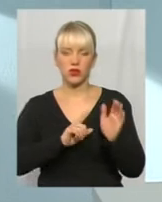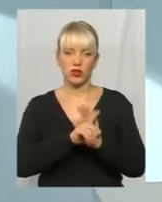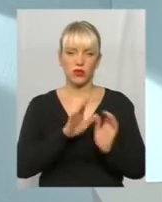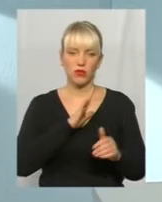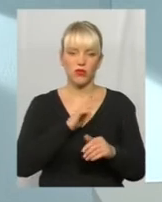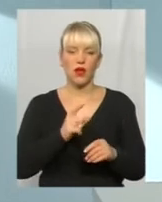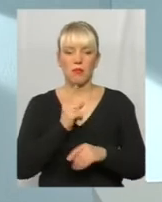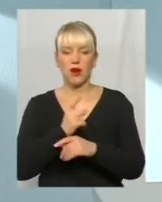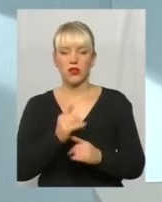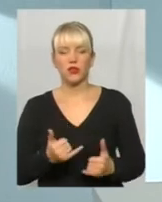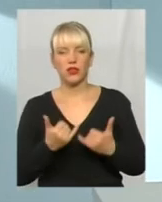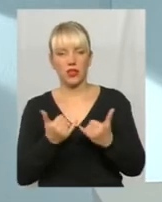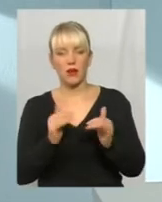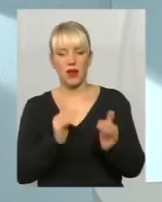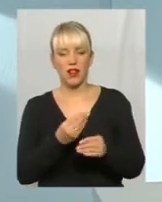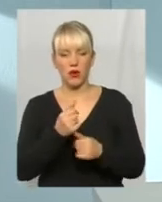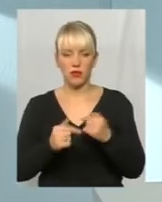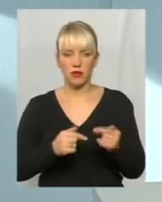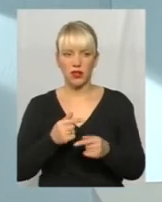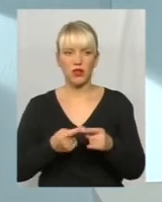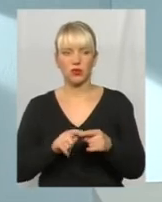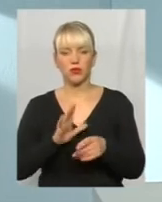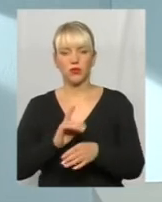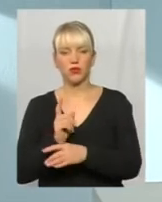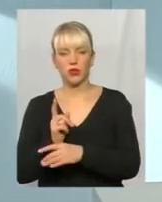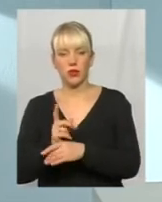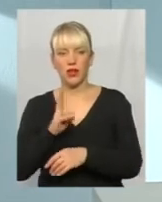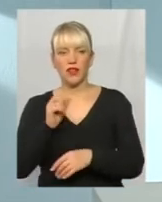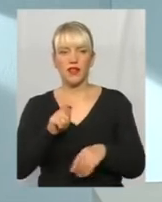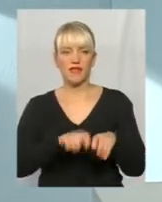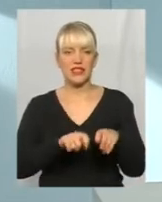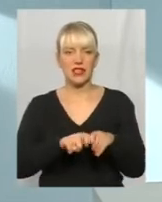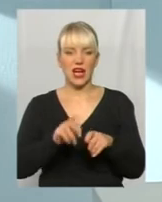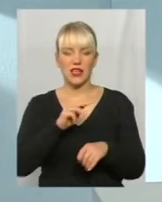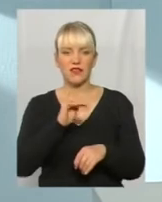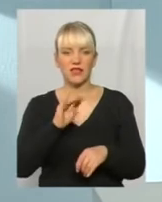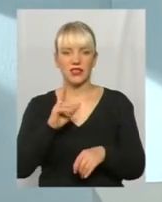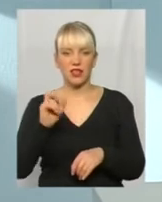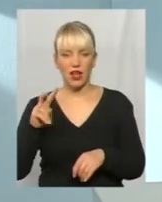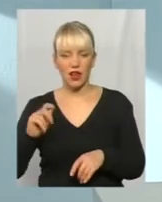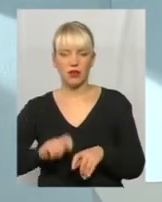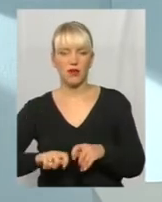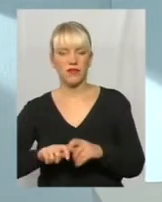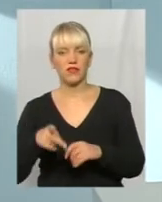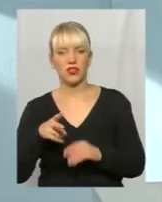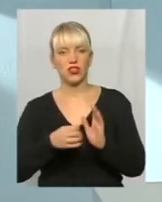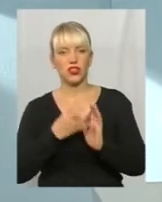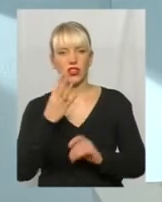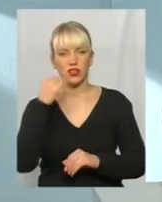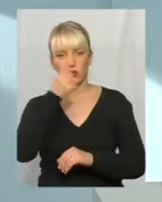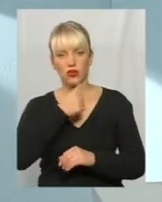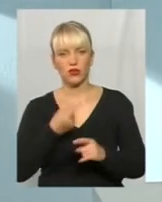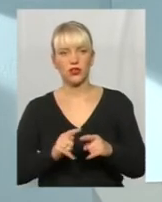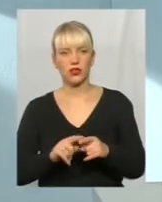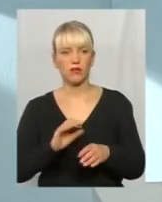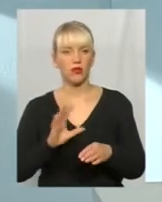для суб'єктів малого підприємництва, то це був мораторій тільки на фіскальні перевірки. З 2014 року це був взагалі